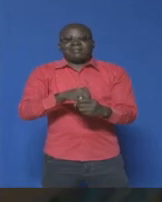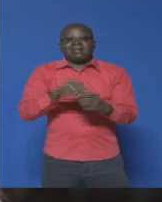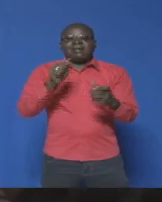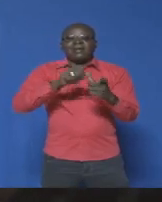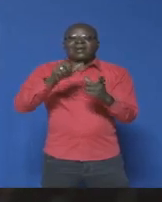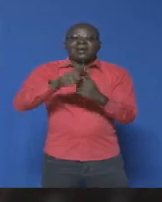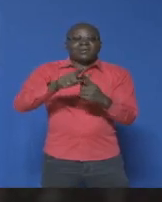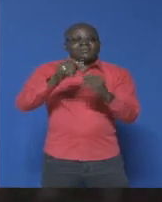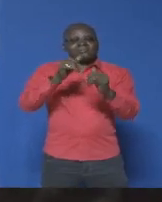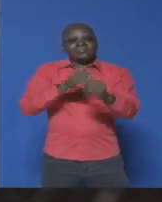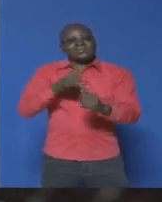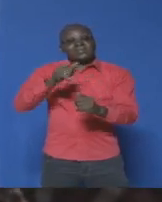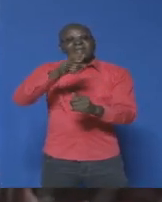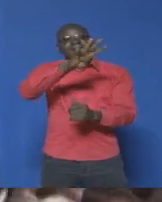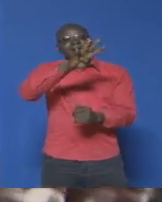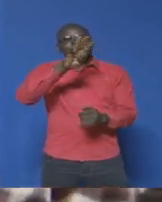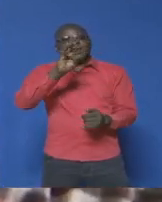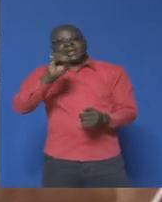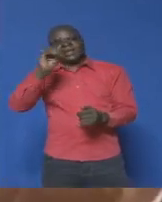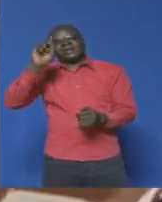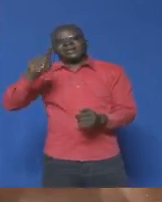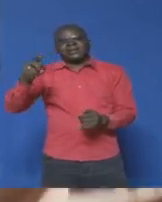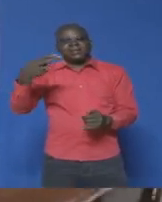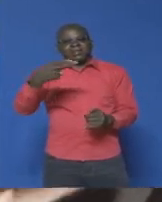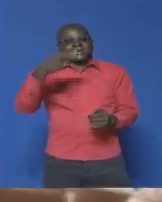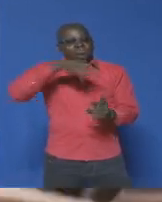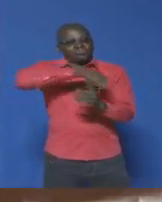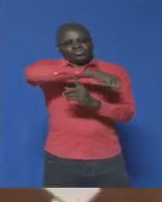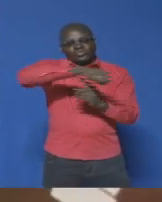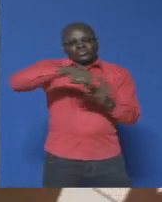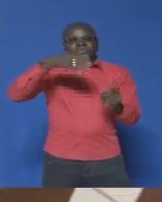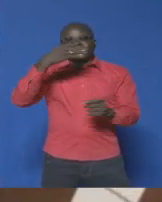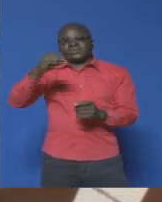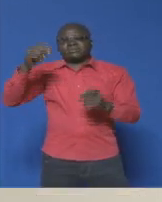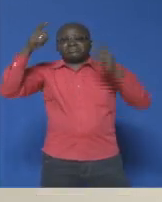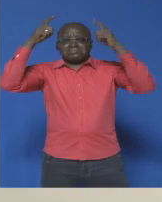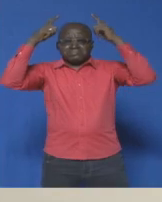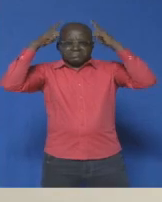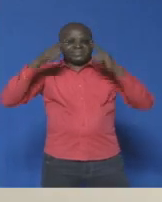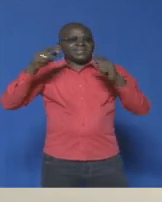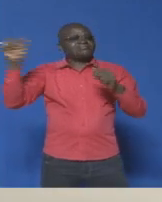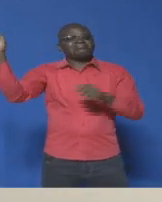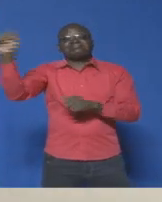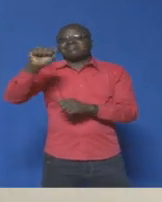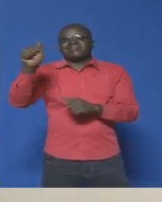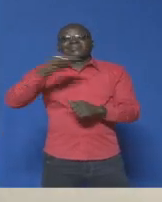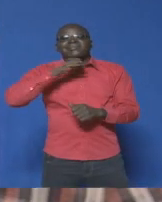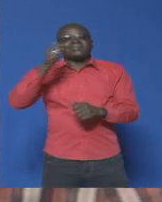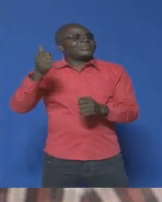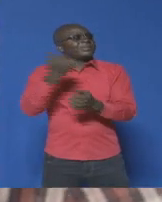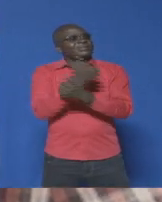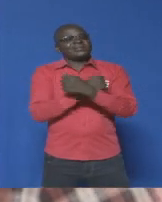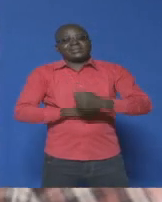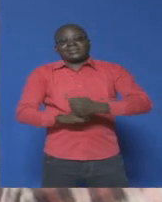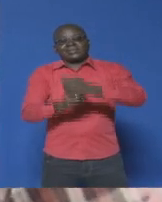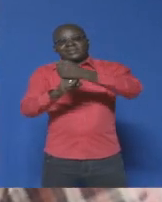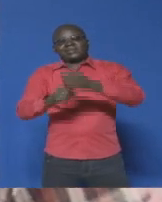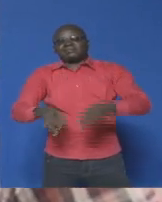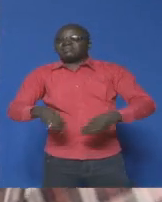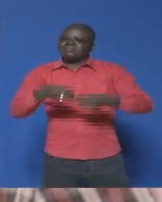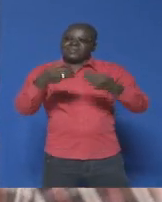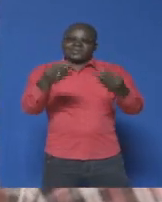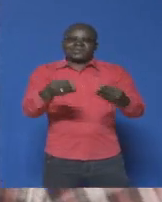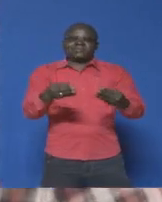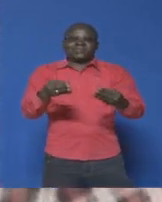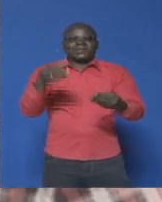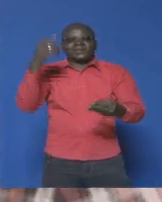moyenne à 40 km heure sur le Tour de France, les casques ne garantissent pas totalement leur sécurité, mais y contribuent. Toute cette énergie absorbée